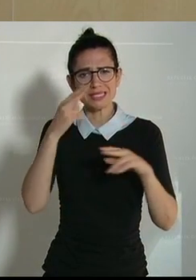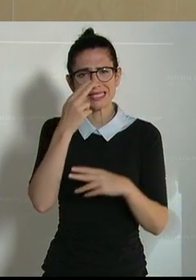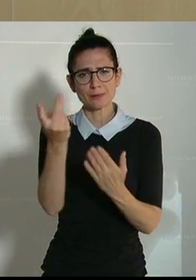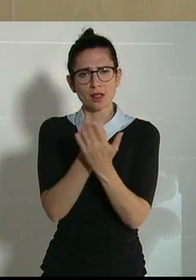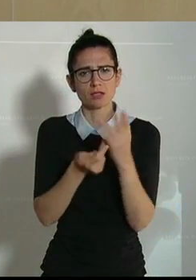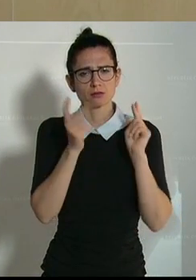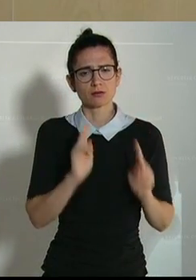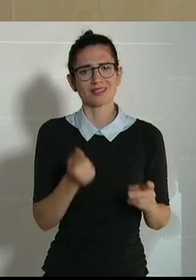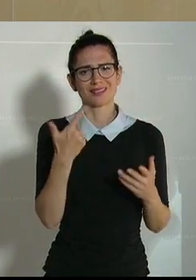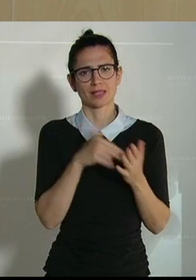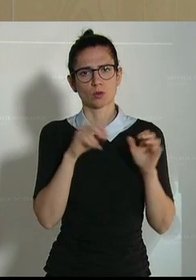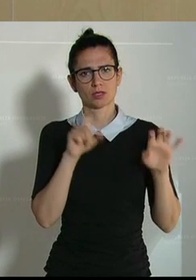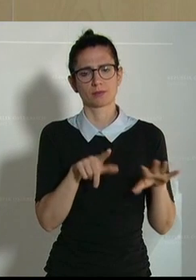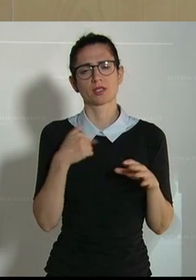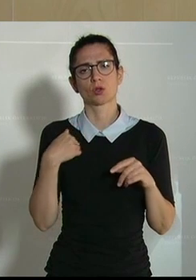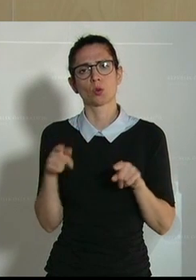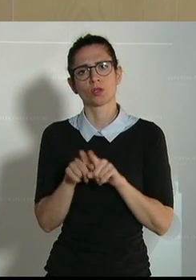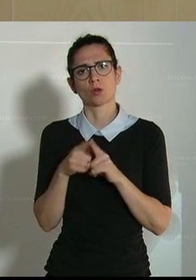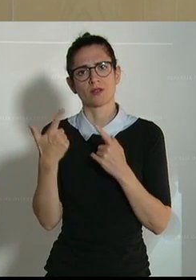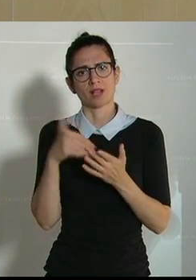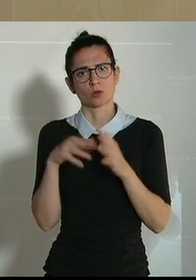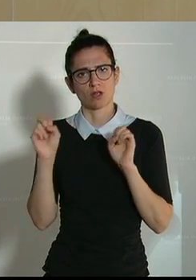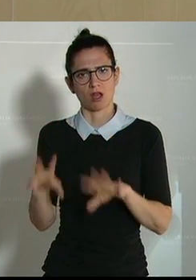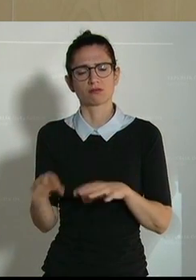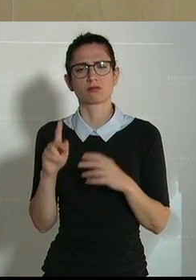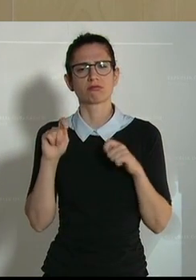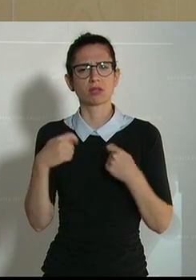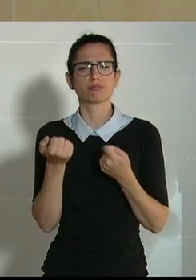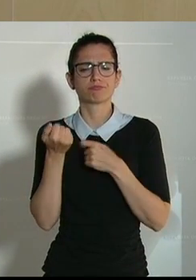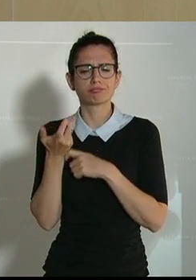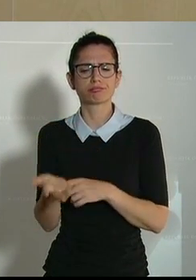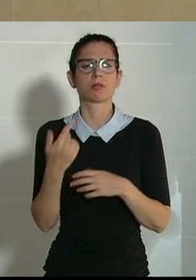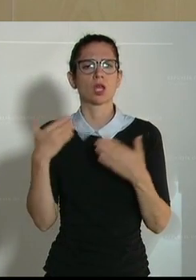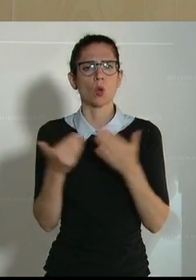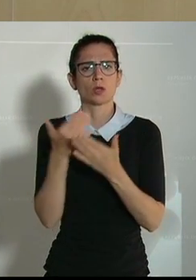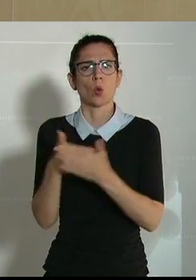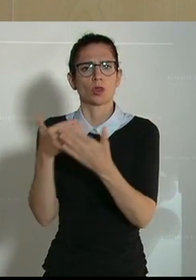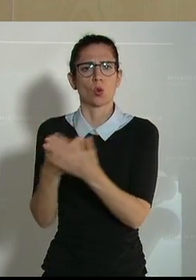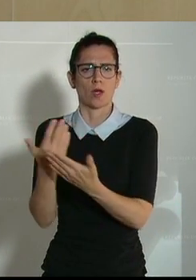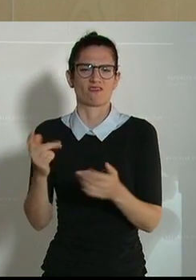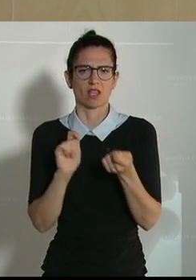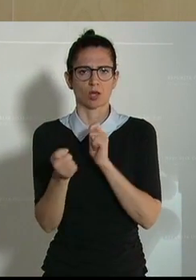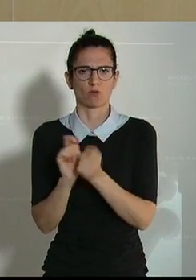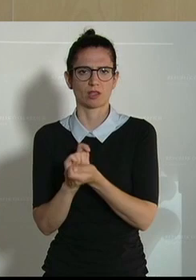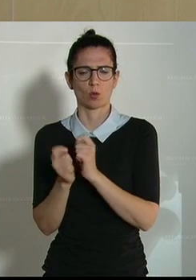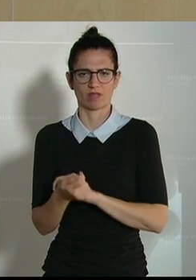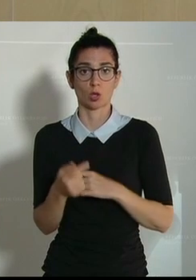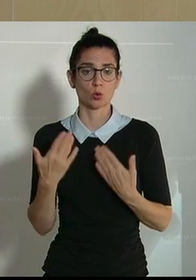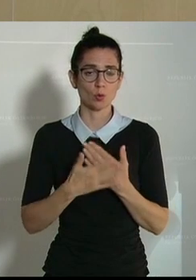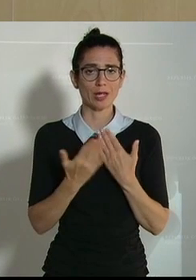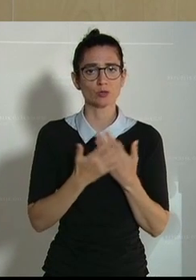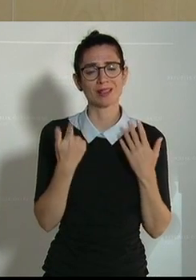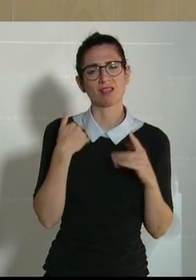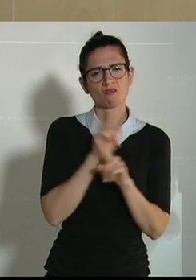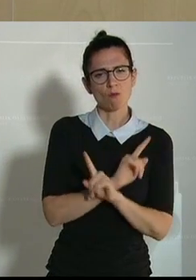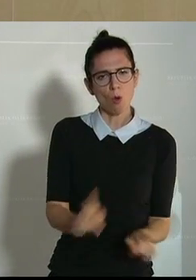hervor, dass es 2017 und 2018 zahlreiche Neuerungen gegeben hat. Zum Beispiel